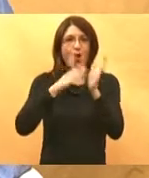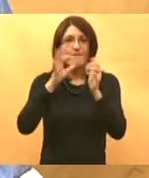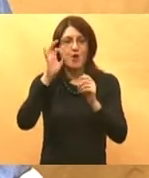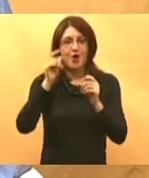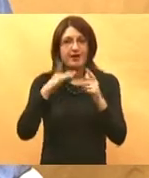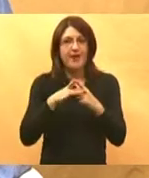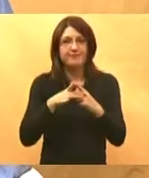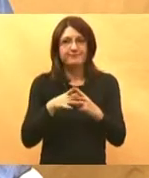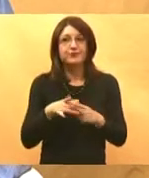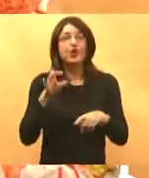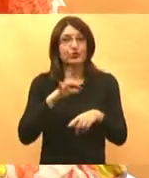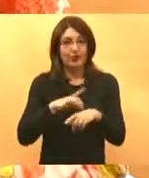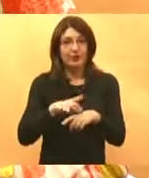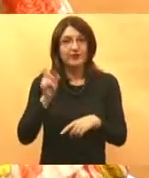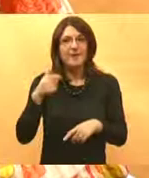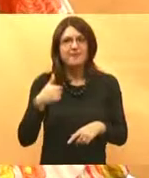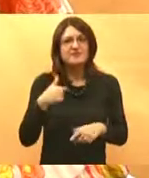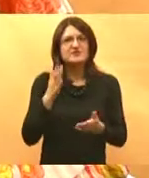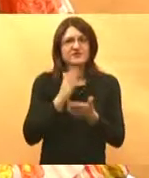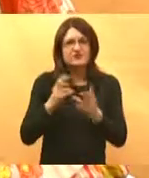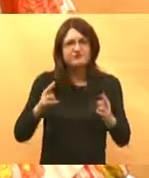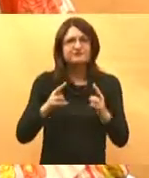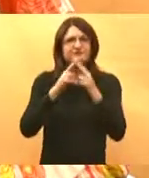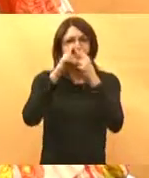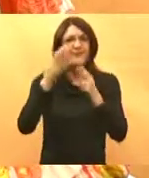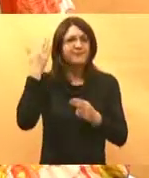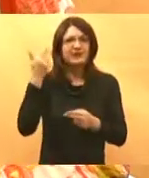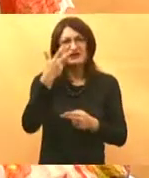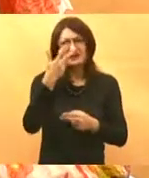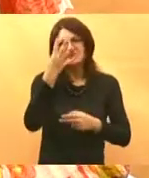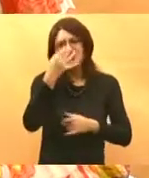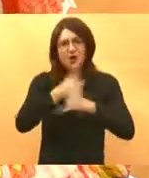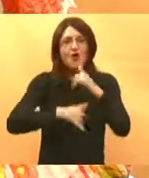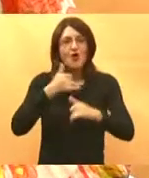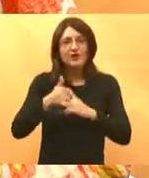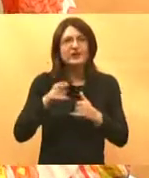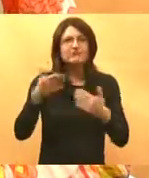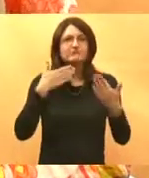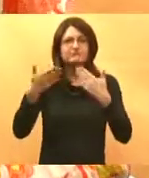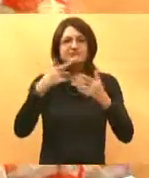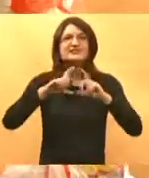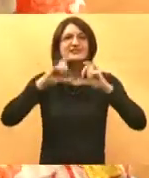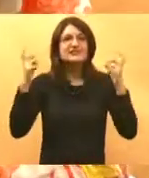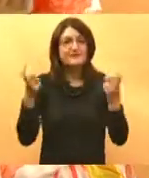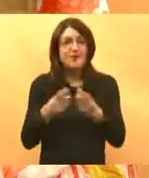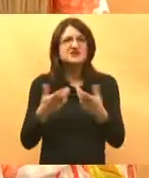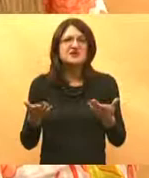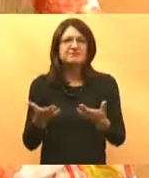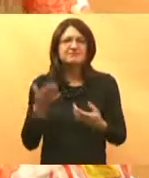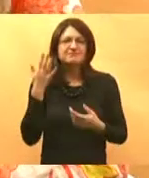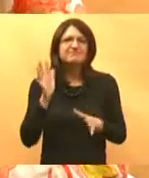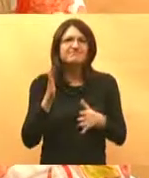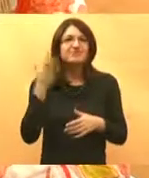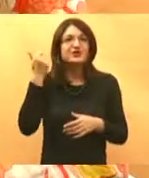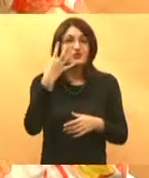Malnar, mi smo se upoznali pred jedno 3-4 godina na jednom simpoziju, što je bilo da je bilo, ne znam što, pred jedno 4